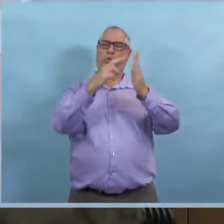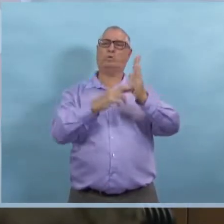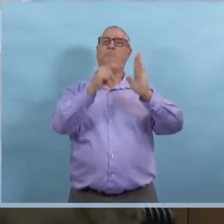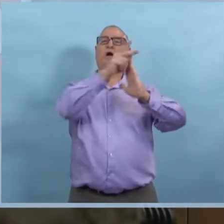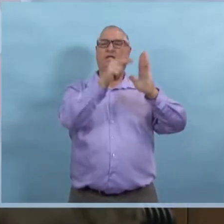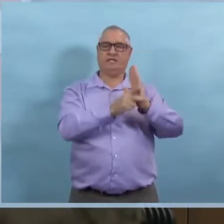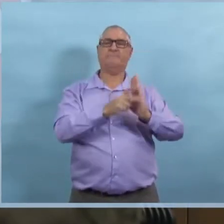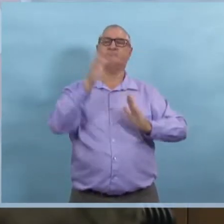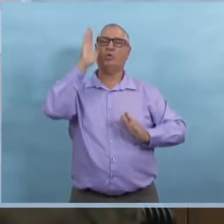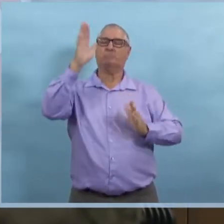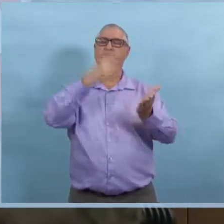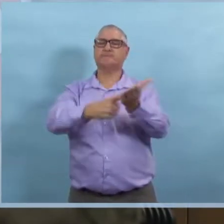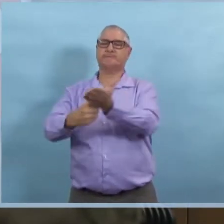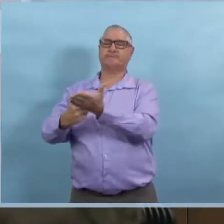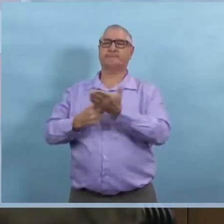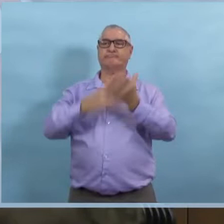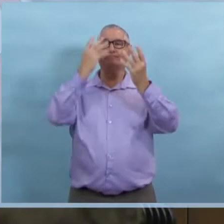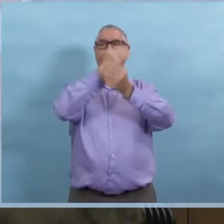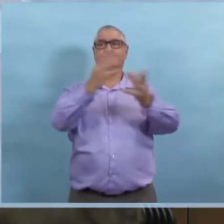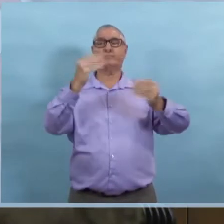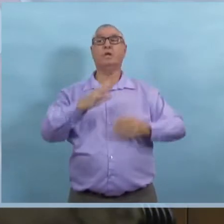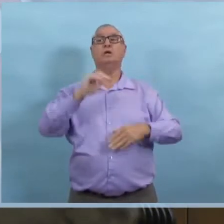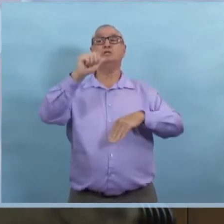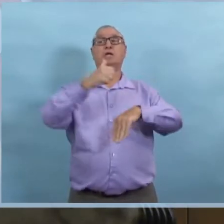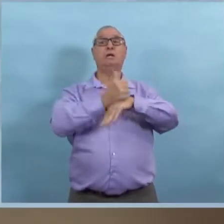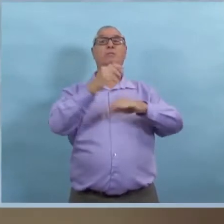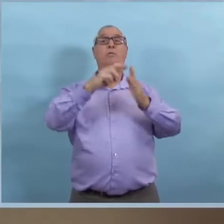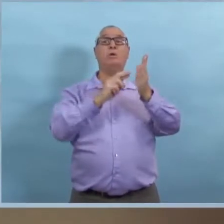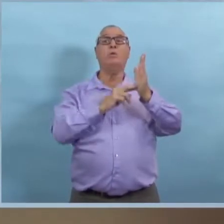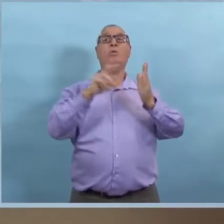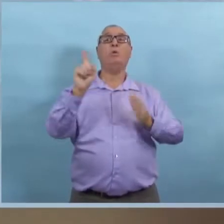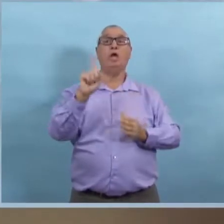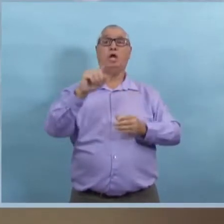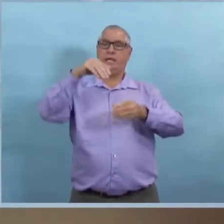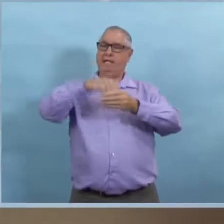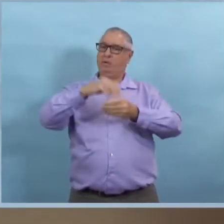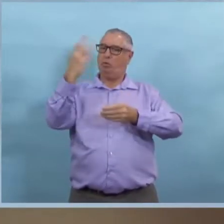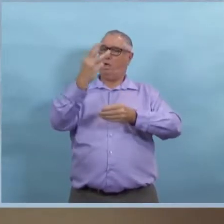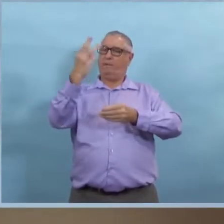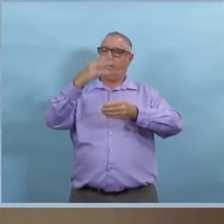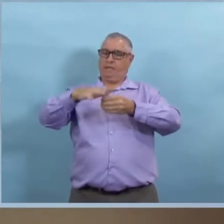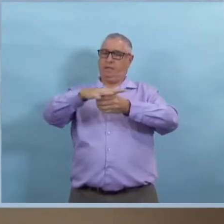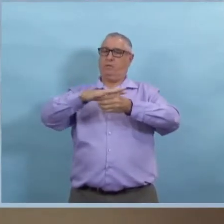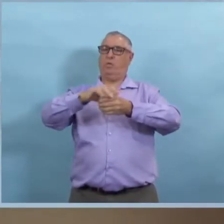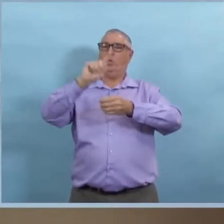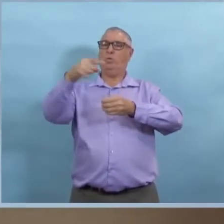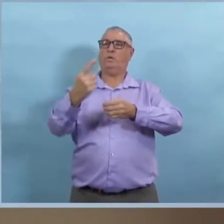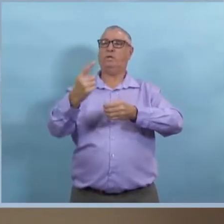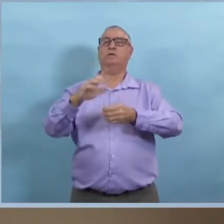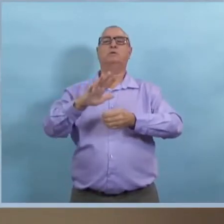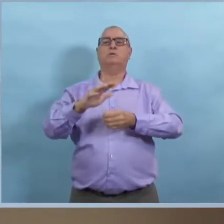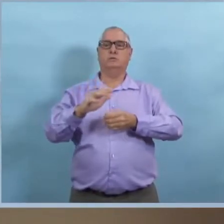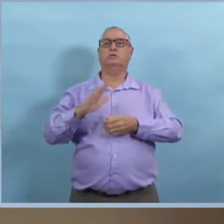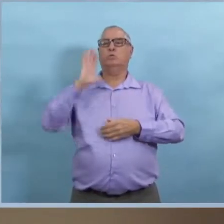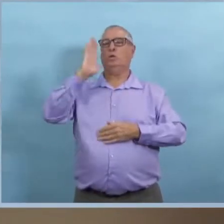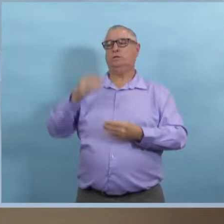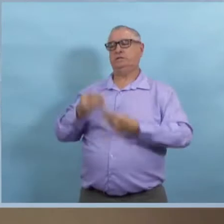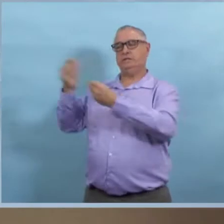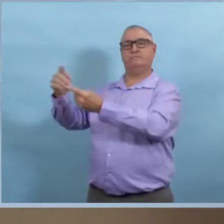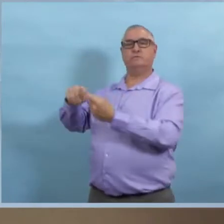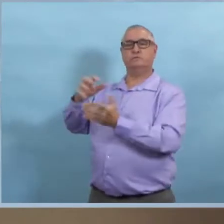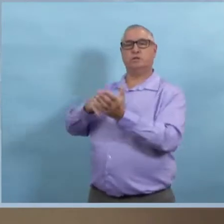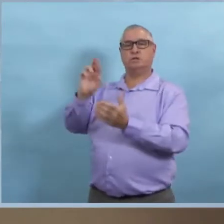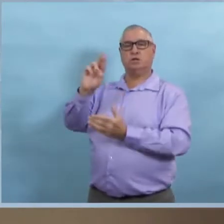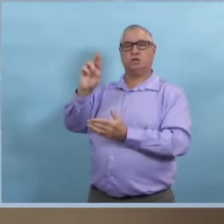manitobain de réponse à la pandémie et les mesures supplémentaires que nous allons mettre en place dans la région de Winnipeg. Je passe donc le micro au Dr